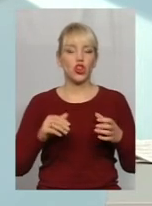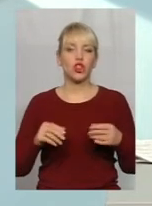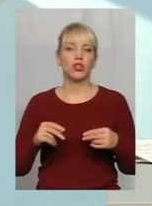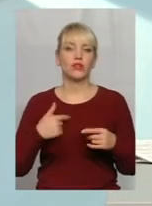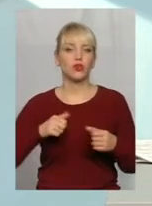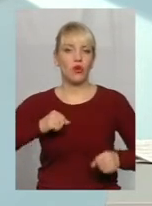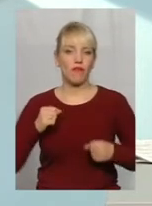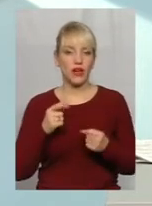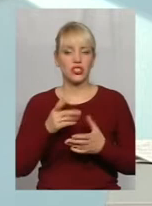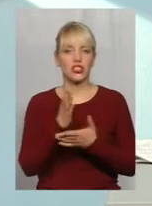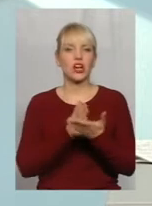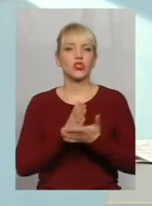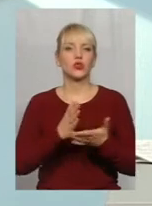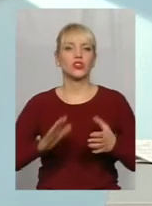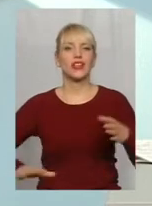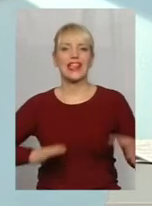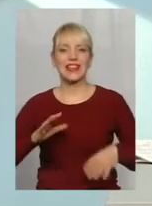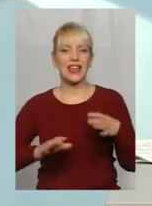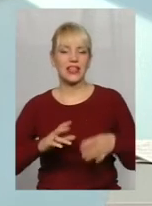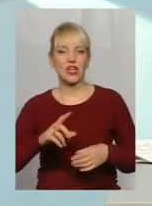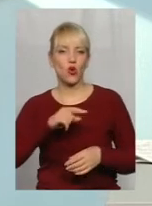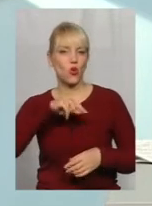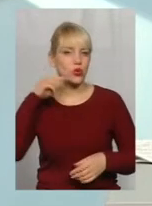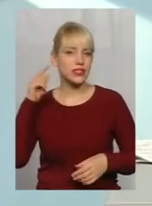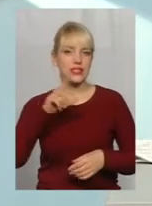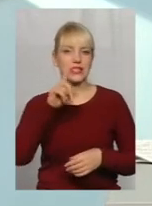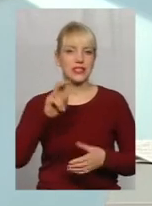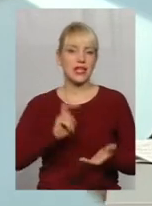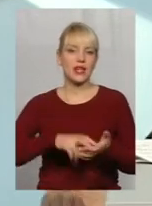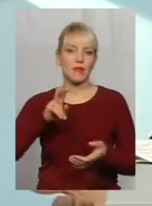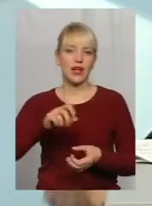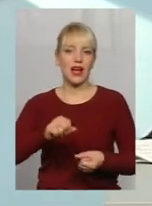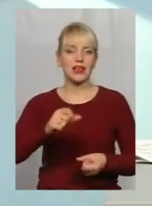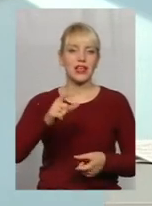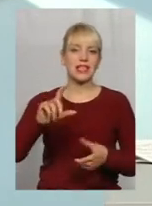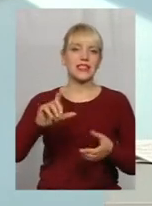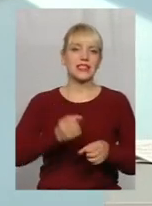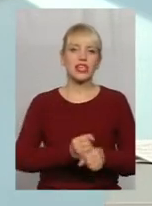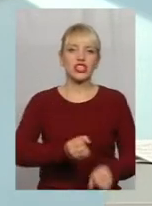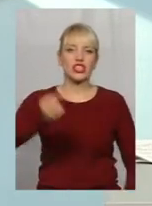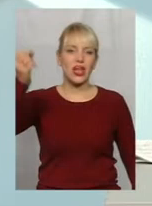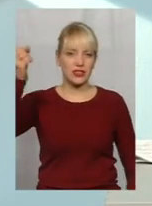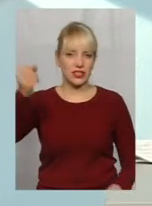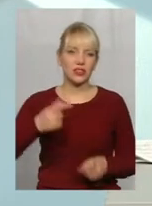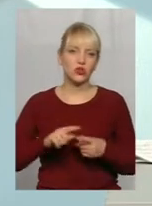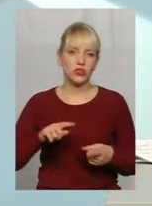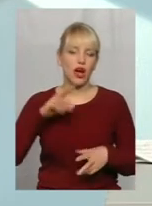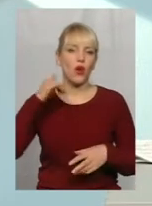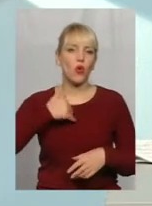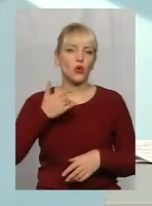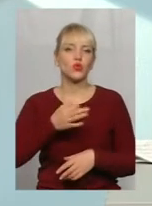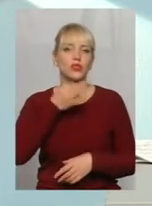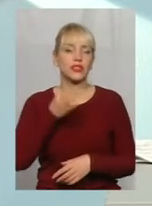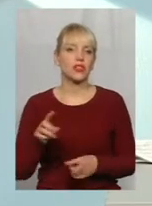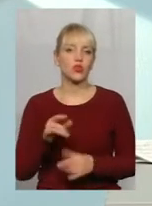тренер Росії по стрибках жердиною, а фактично в нас нема фахівця, щоб зараз долучити. Тобто я хочу сказати, що